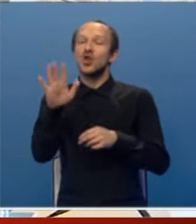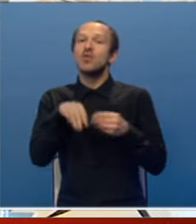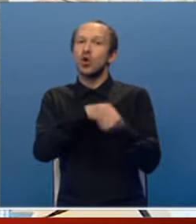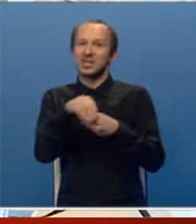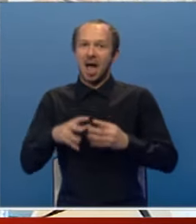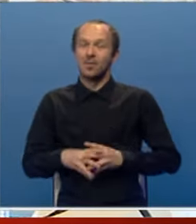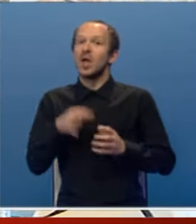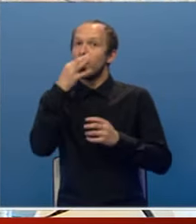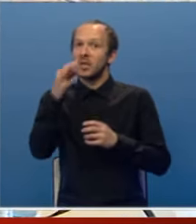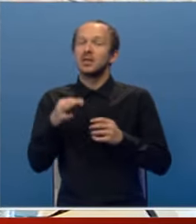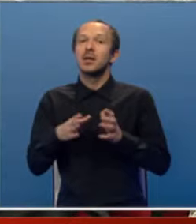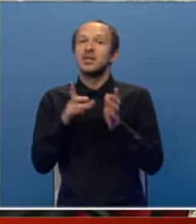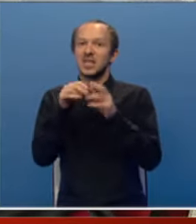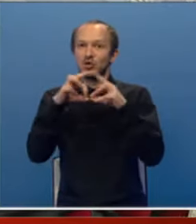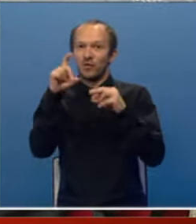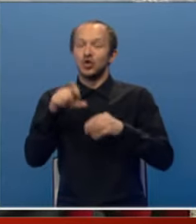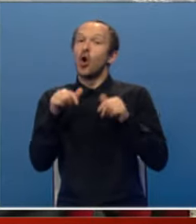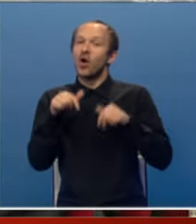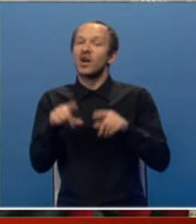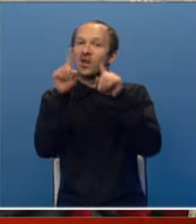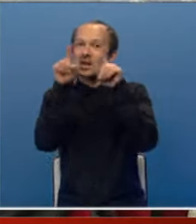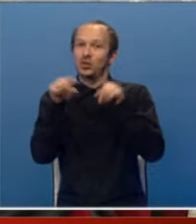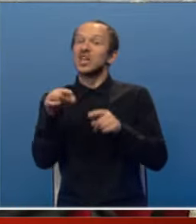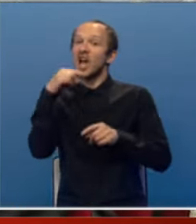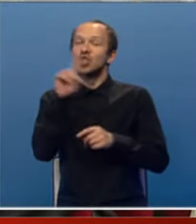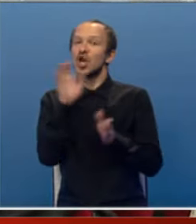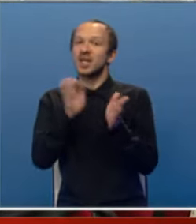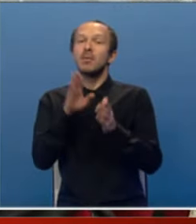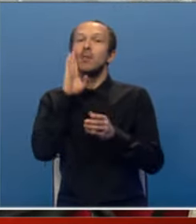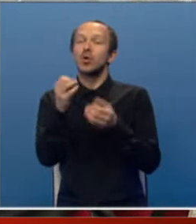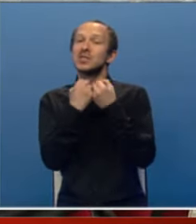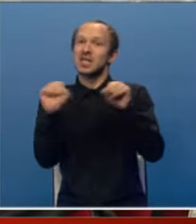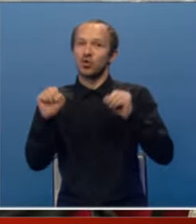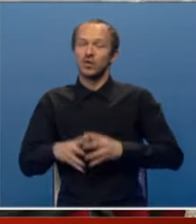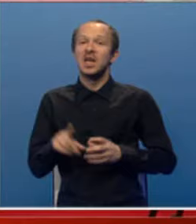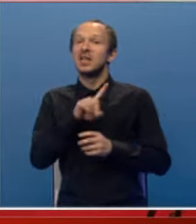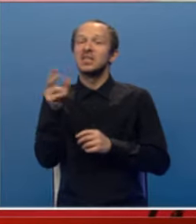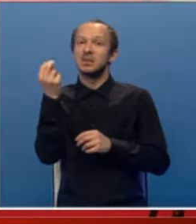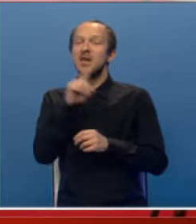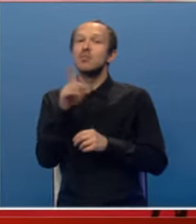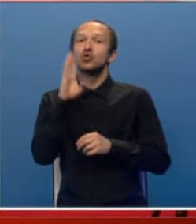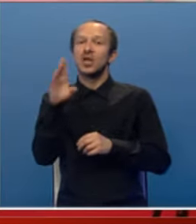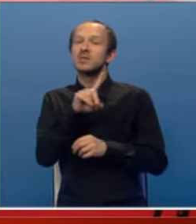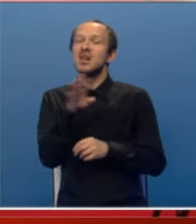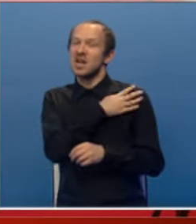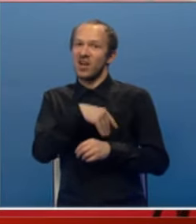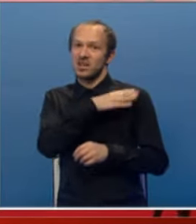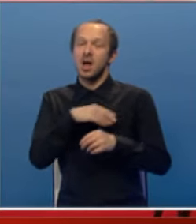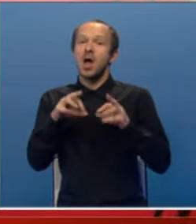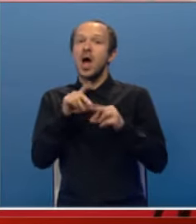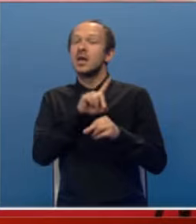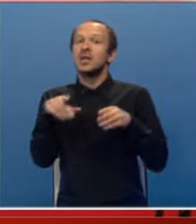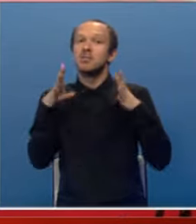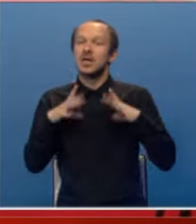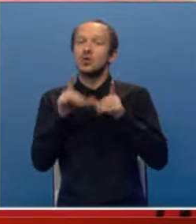porodicama, pita se Mlađen Cicović. Ovakva rezolucija kaže ne treba BiH, ni Srbima, ni Bošnjacima, ni Hrvatima, a ni